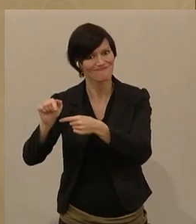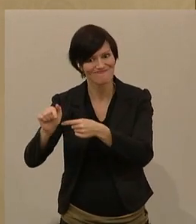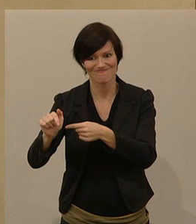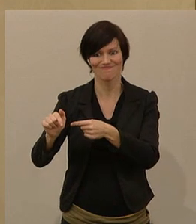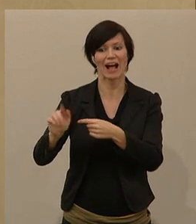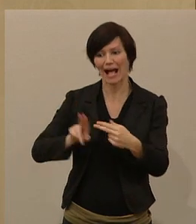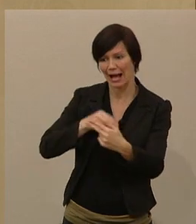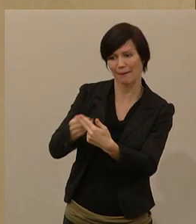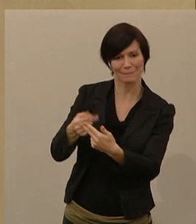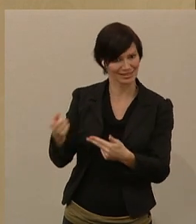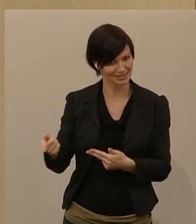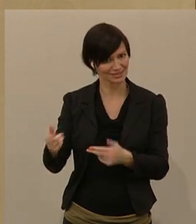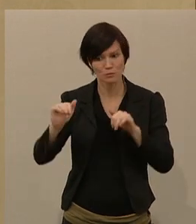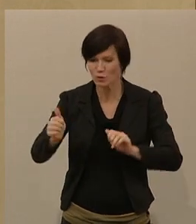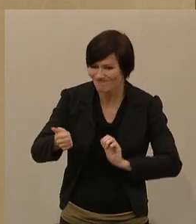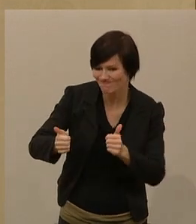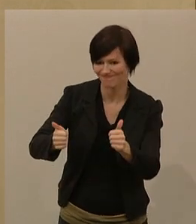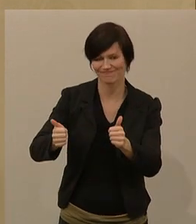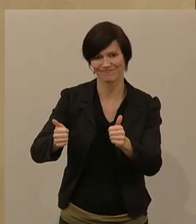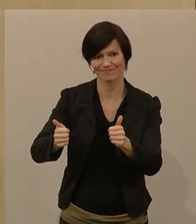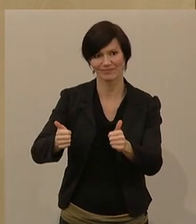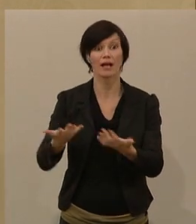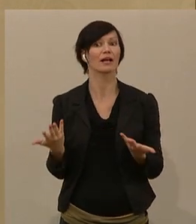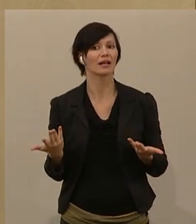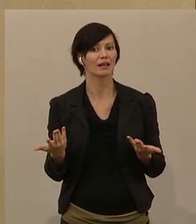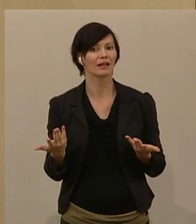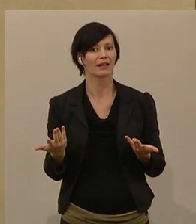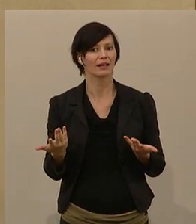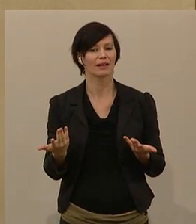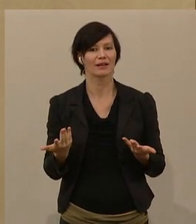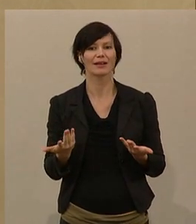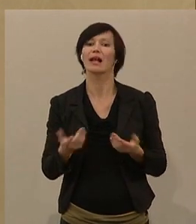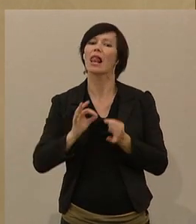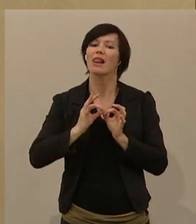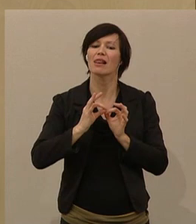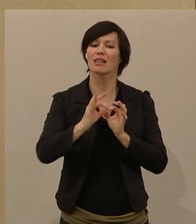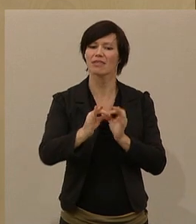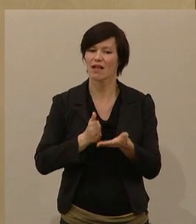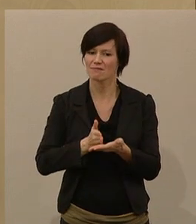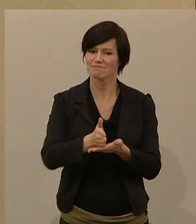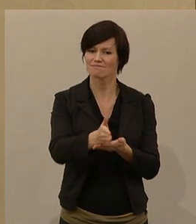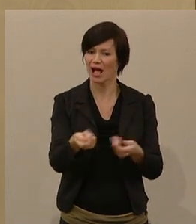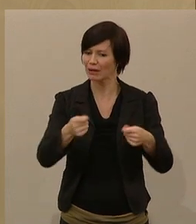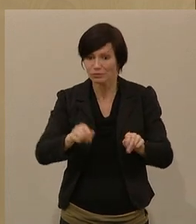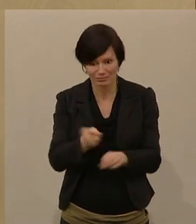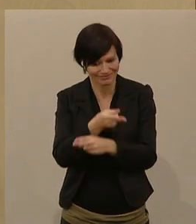aber, dass wir in Wirklichkeit nicht das Wort reden können einem linearen Abschluss, denn wenn wir die